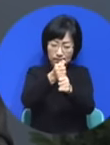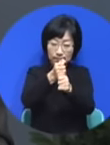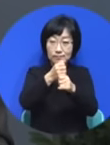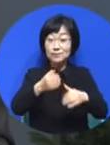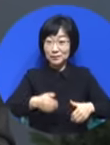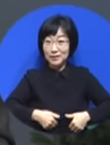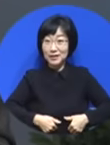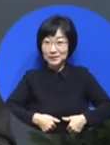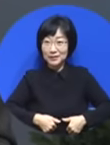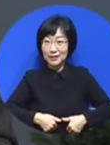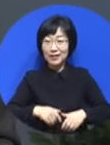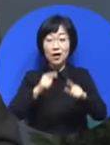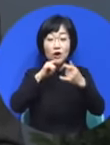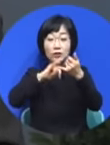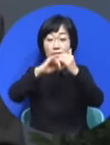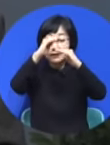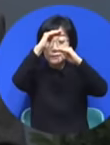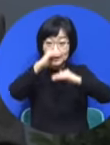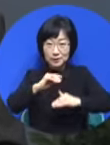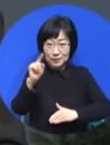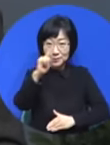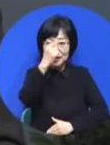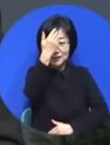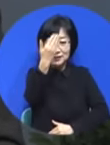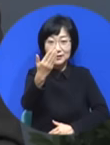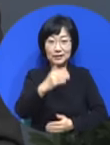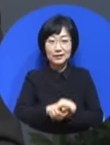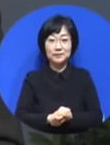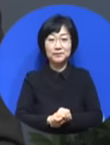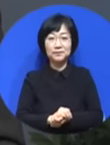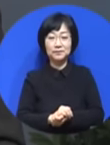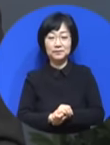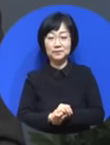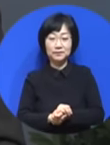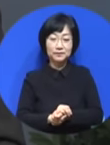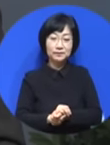뭡니까? 마지막 때 설명이 되어졌습니다.